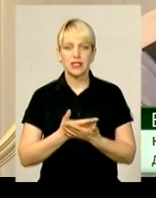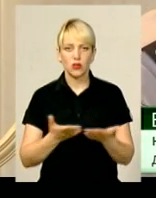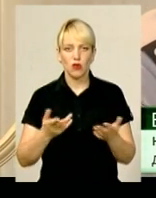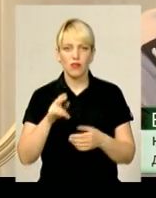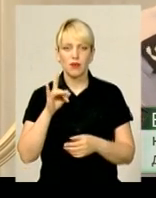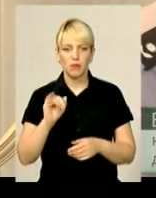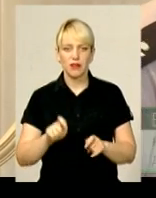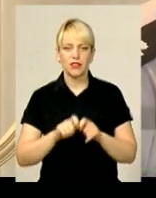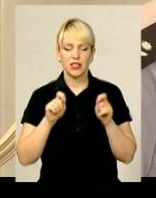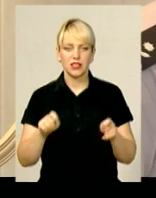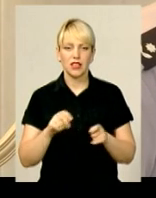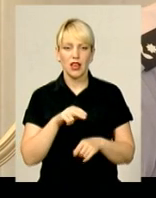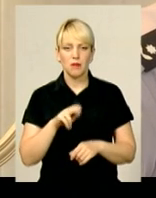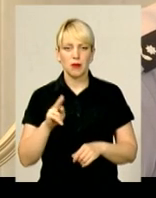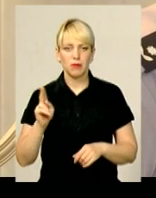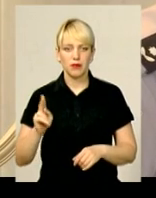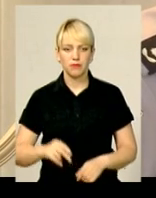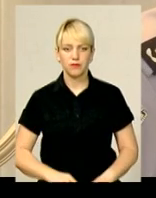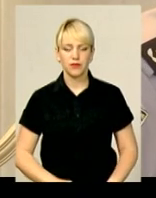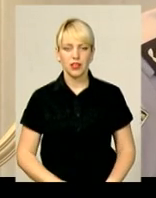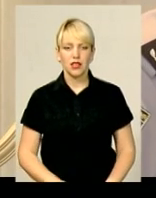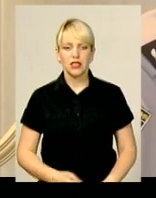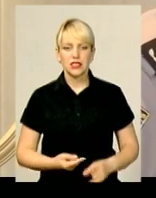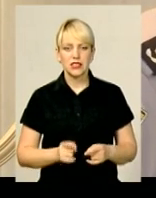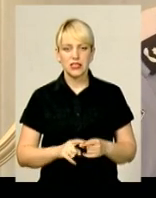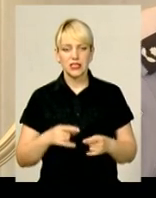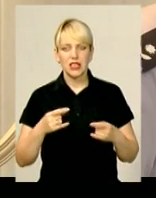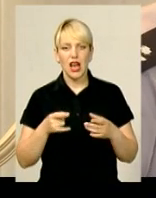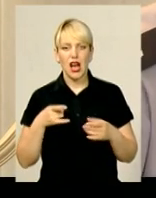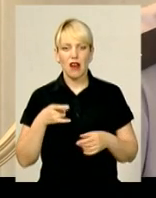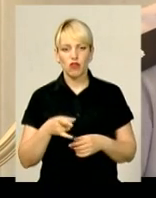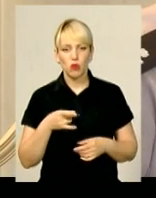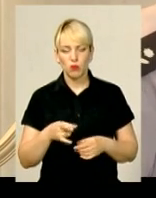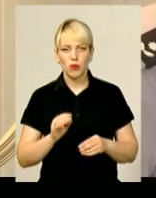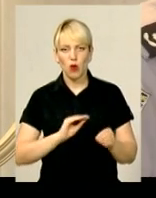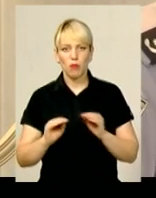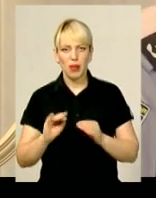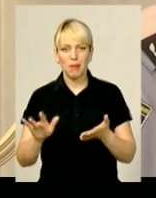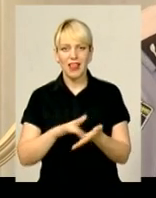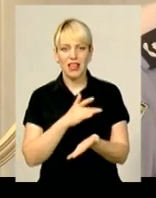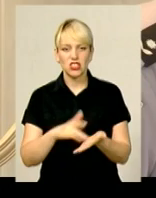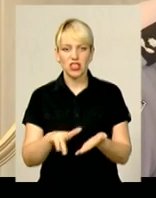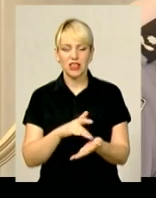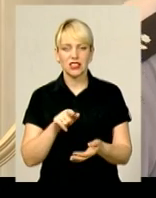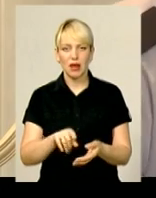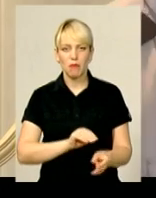відкритті ГРПП. Ці автомобілі обладнані планшетами, які були закуплені. В них